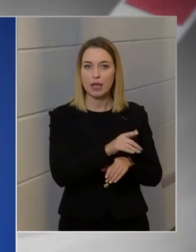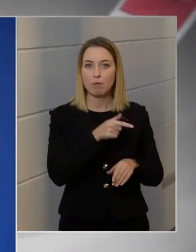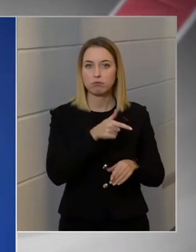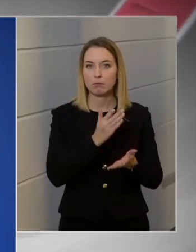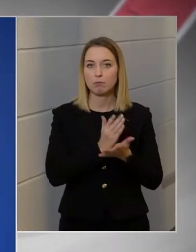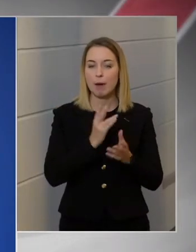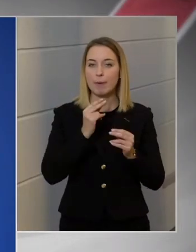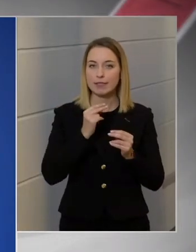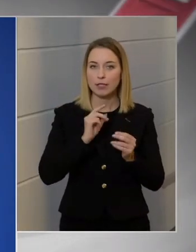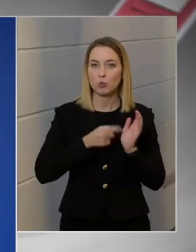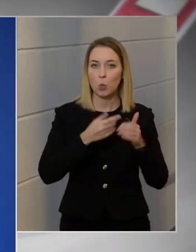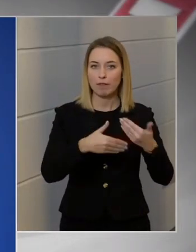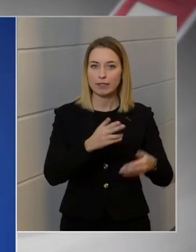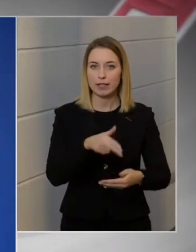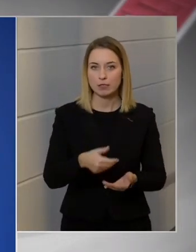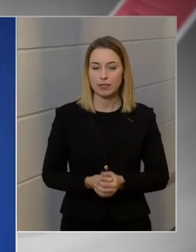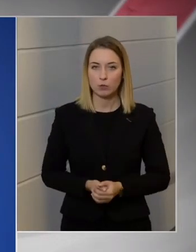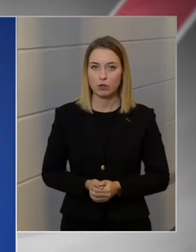a következményeikről.